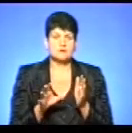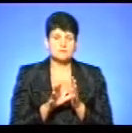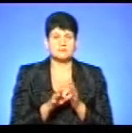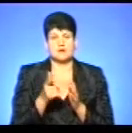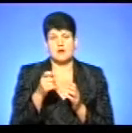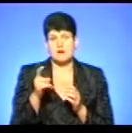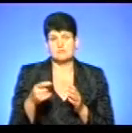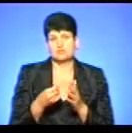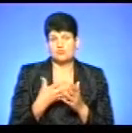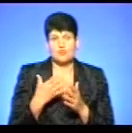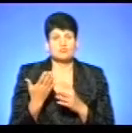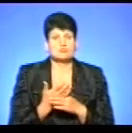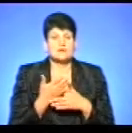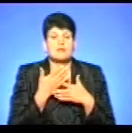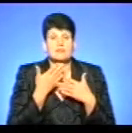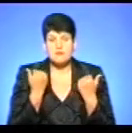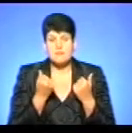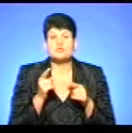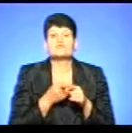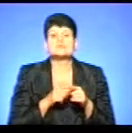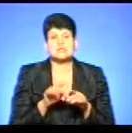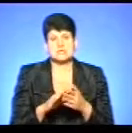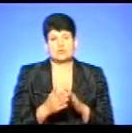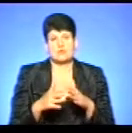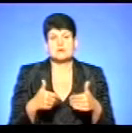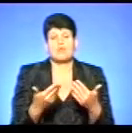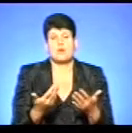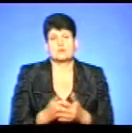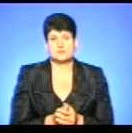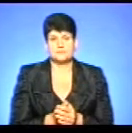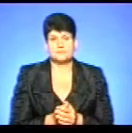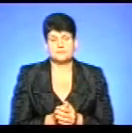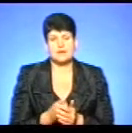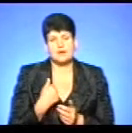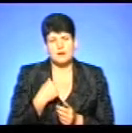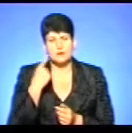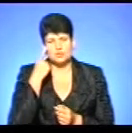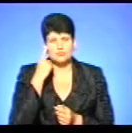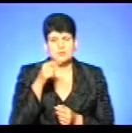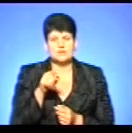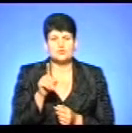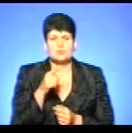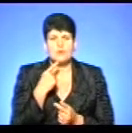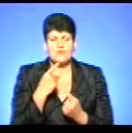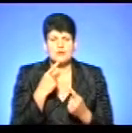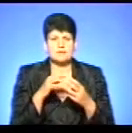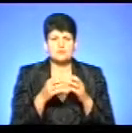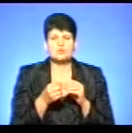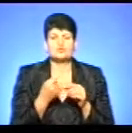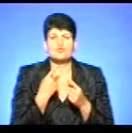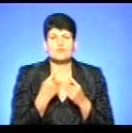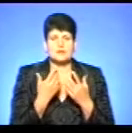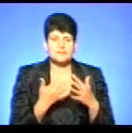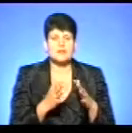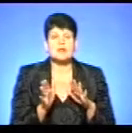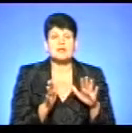субсидії немає? Що в таких ситуаціях загалом порадити? Я думаю, те, що ми говорили, підсумовуючи те, що ми говорили, що